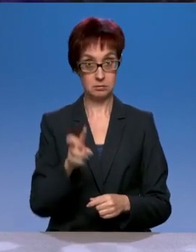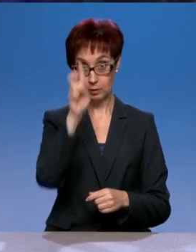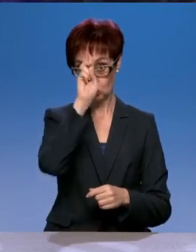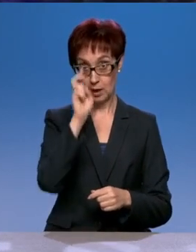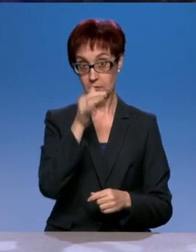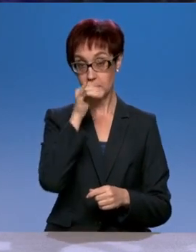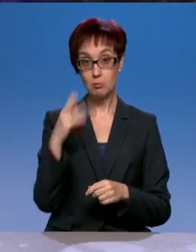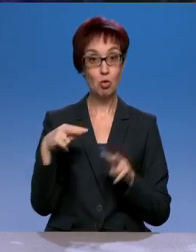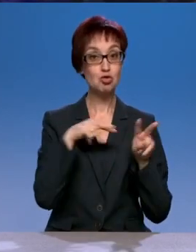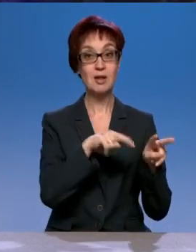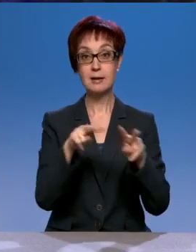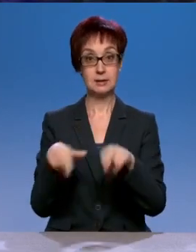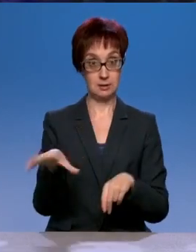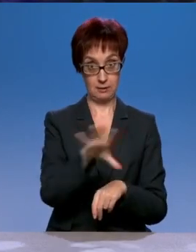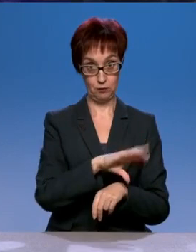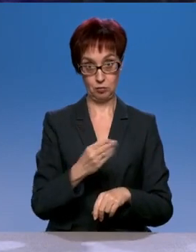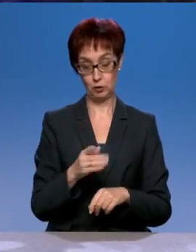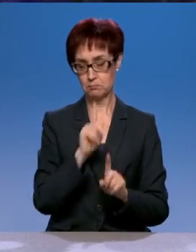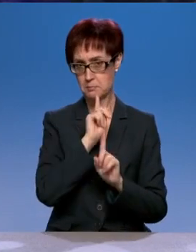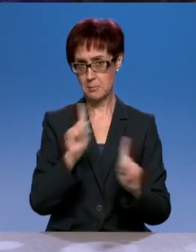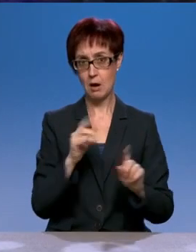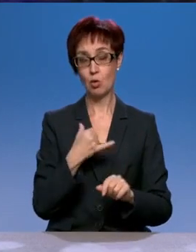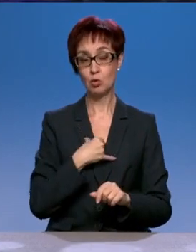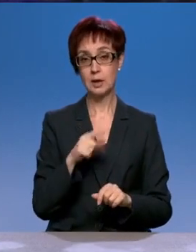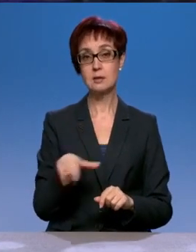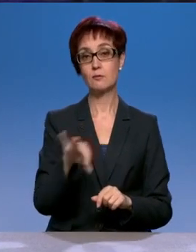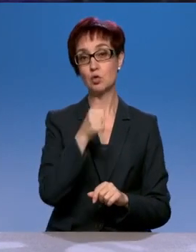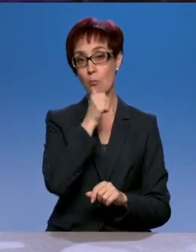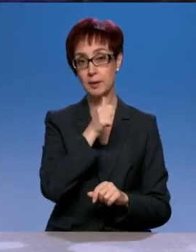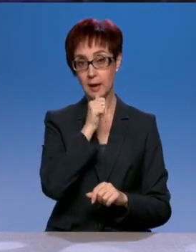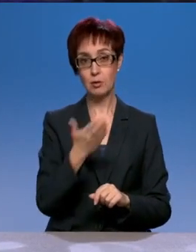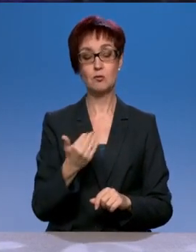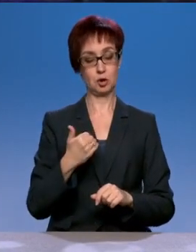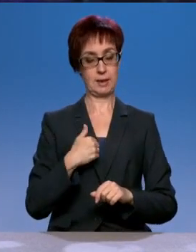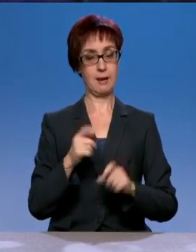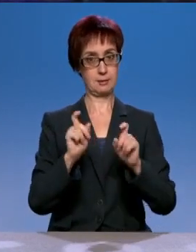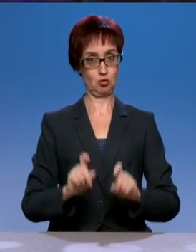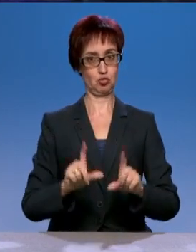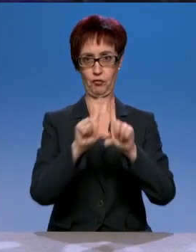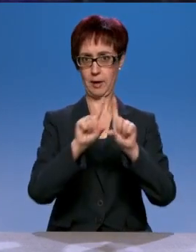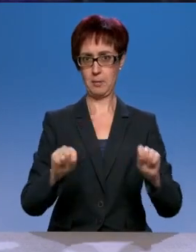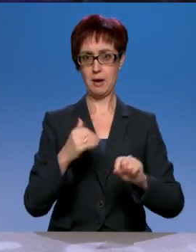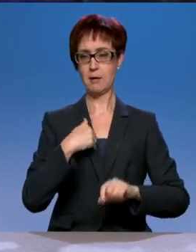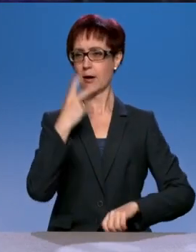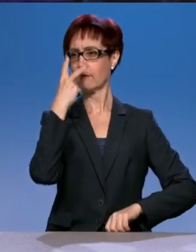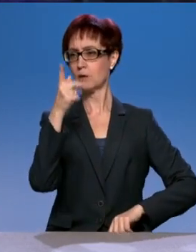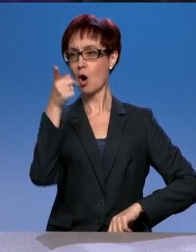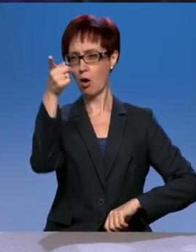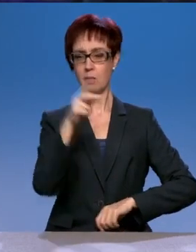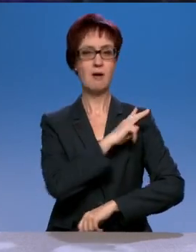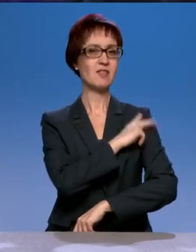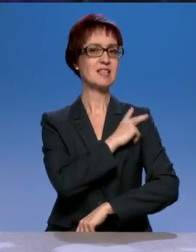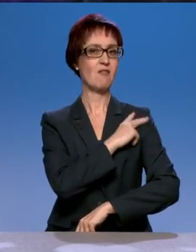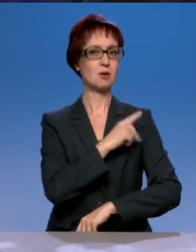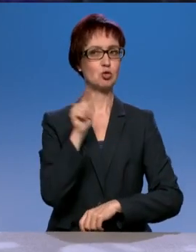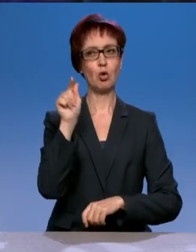следить. Ну, как бы странно, у нас вот все пытаются сделать, что вот я сижу в Кремле, я вот вижу, ага, вот там во Владивостоке, вот там ям. Хорошей же жизни у